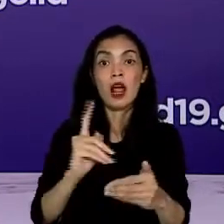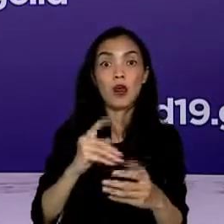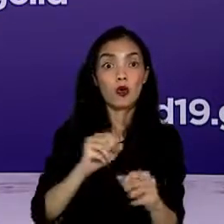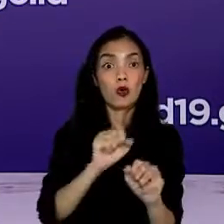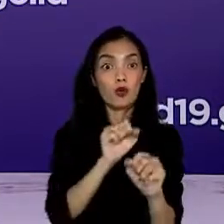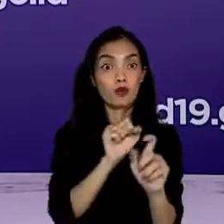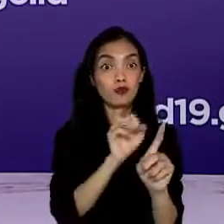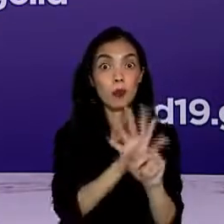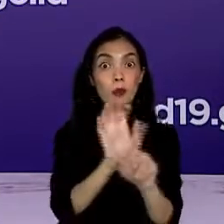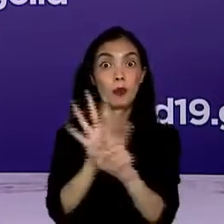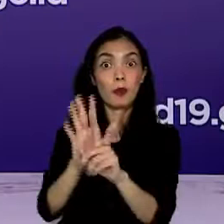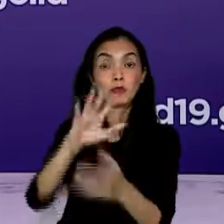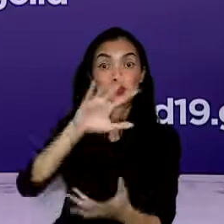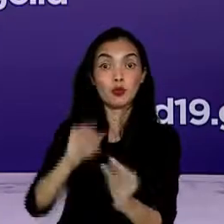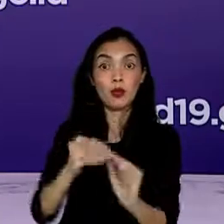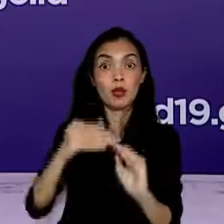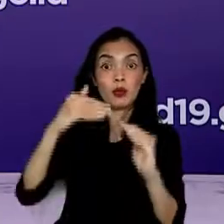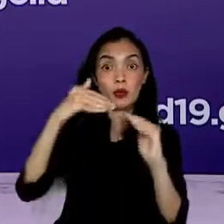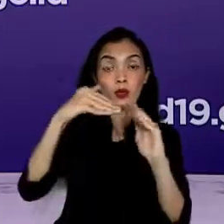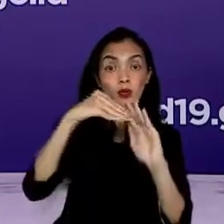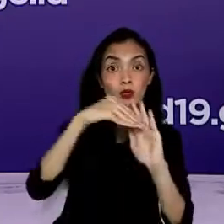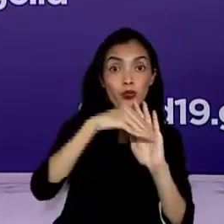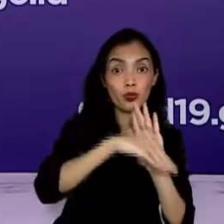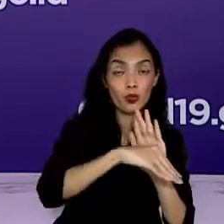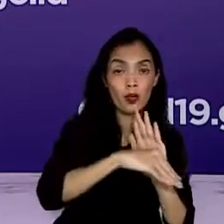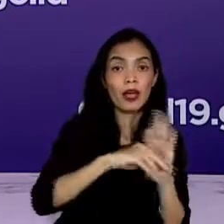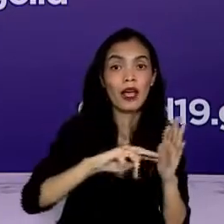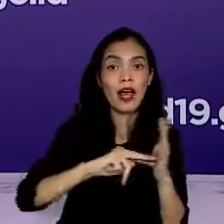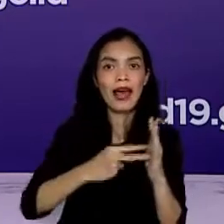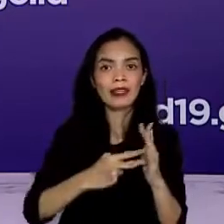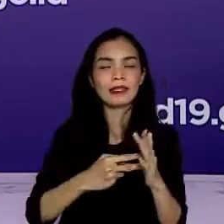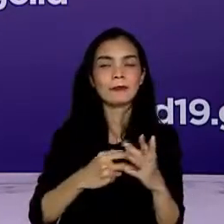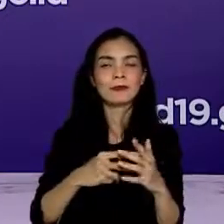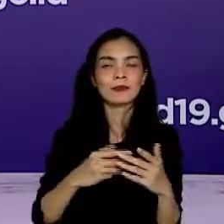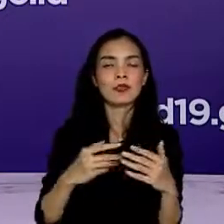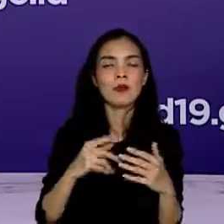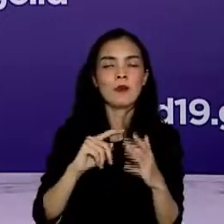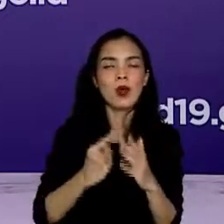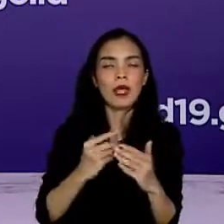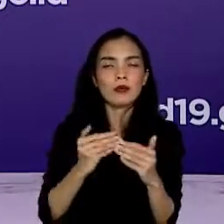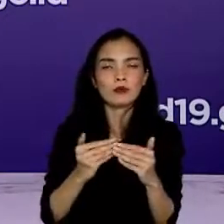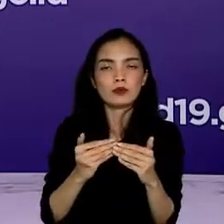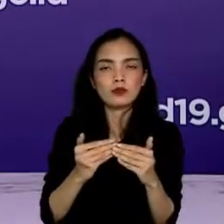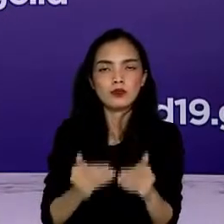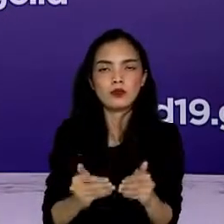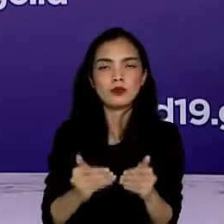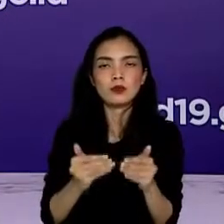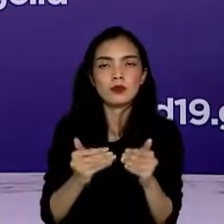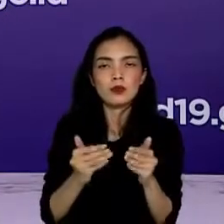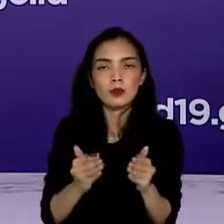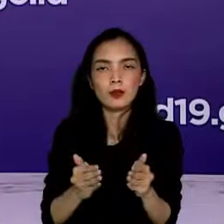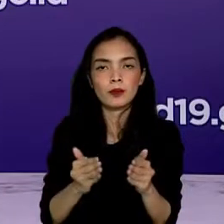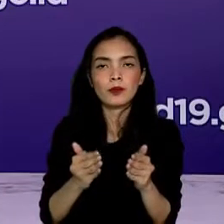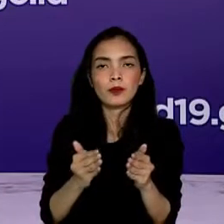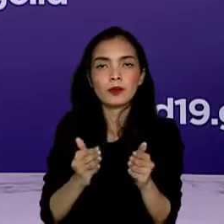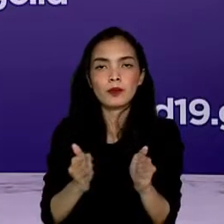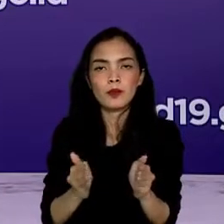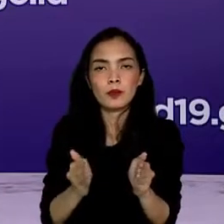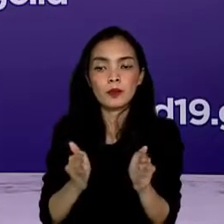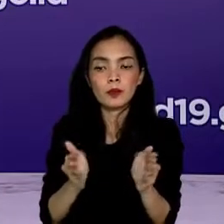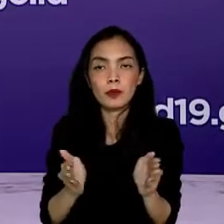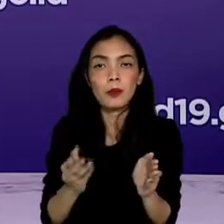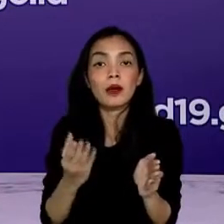relaksasi penerapan PPKM darurat akan dilakukan secara bertahap mulai tanggal 26 Juli